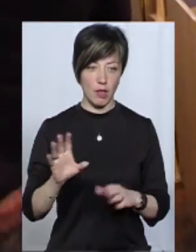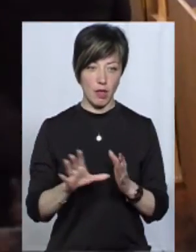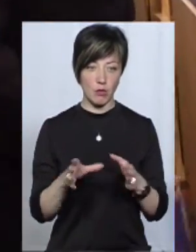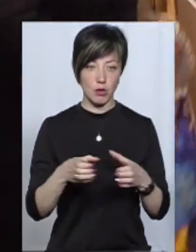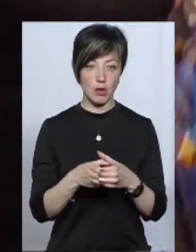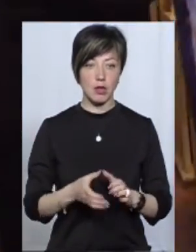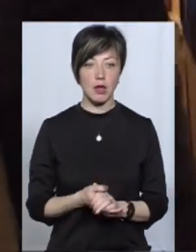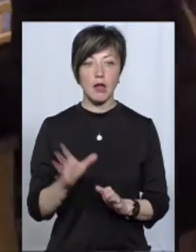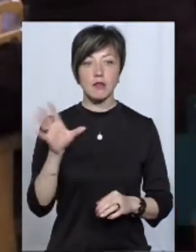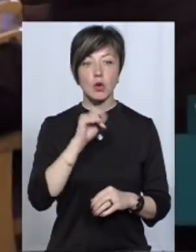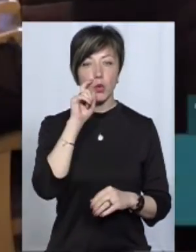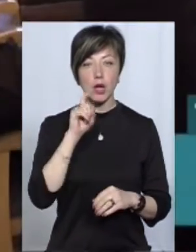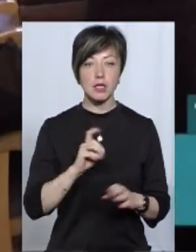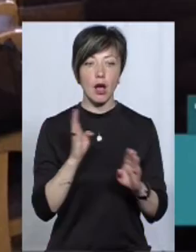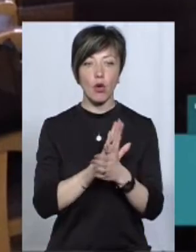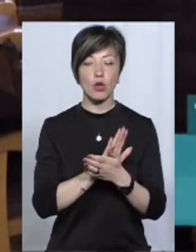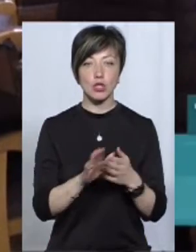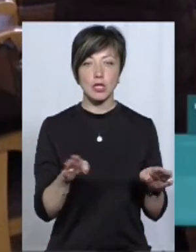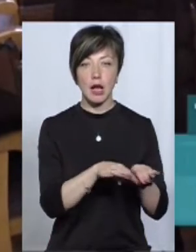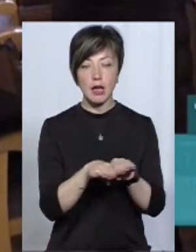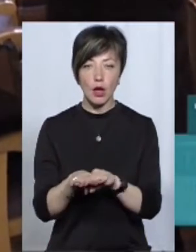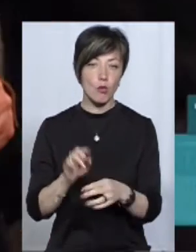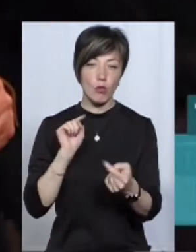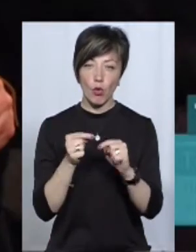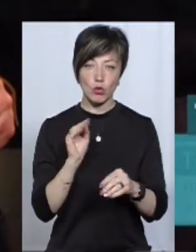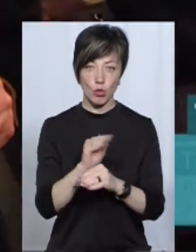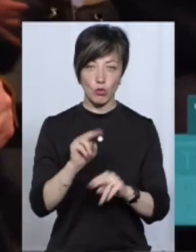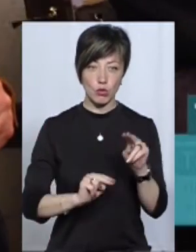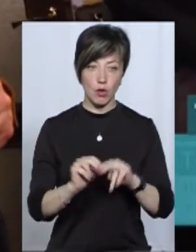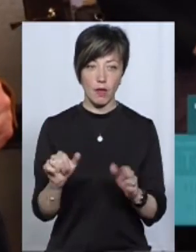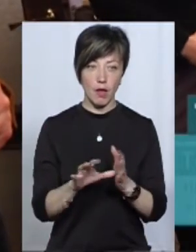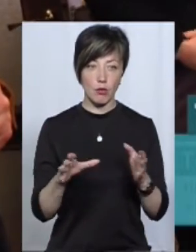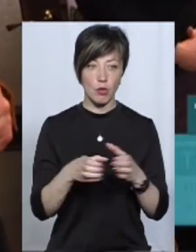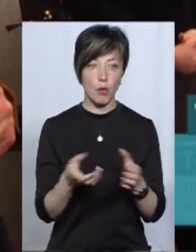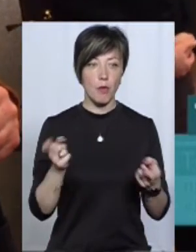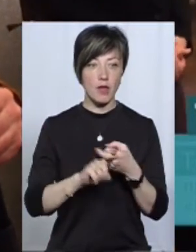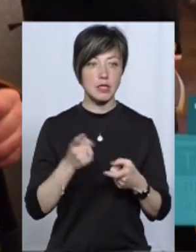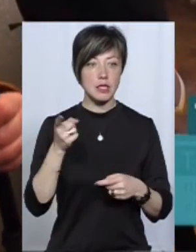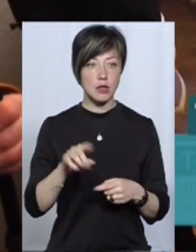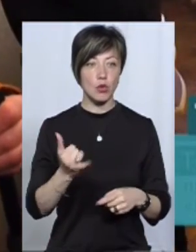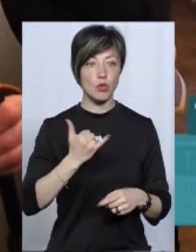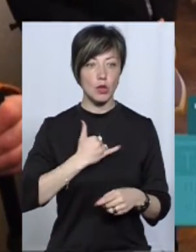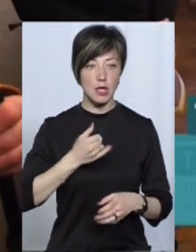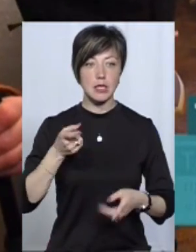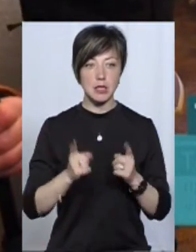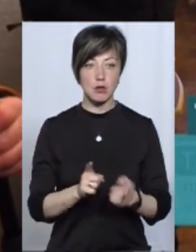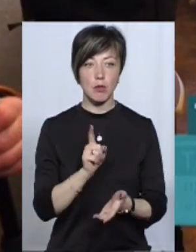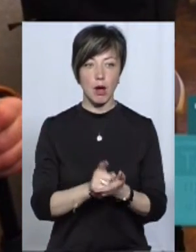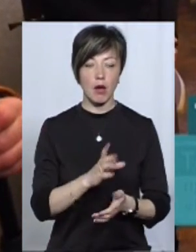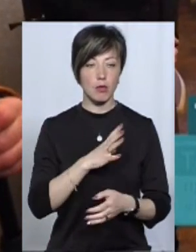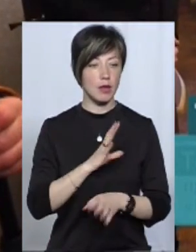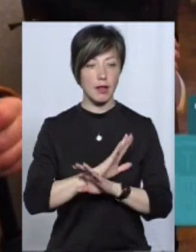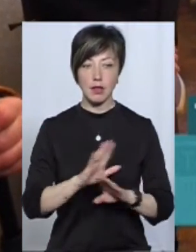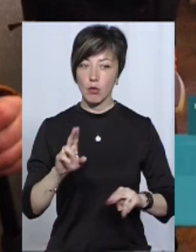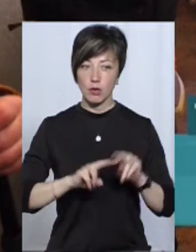Всеукраїнська екологічна ліга виступає проти добудови енергоблоків і це пов'язано з тим, що у нас дійсно має бути не